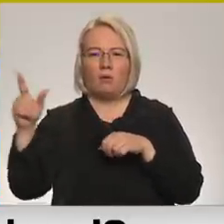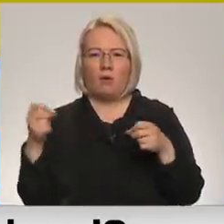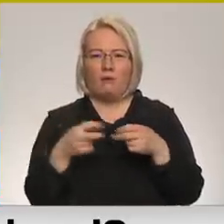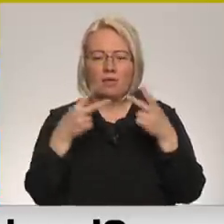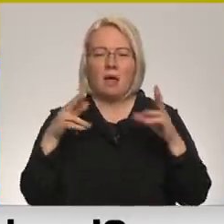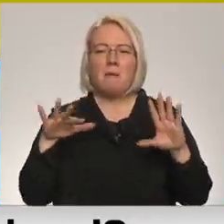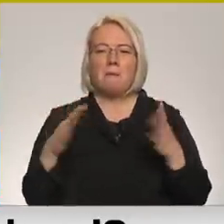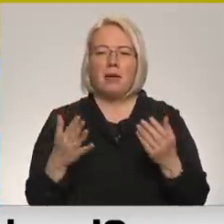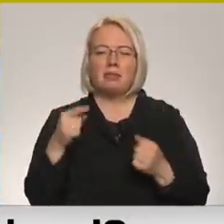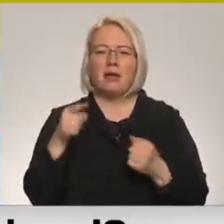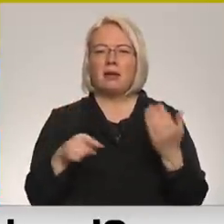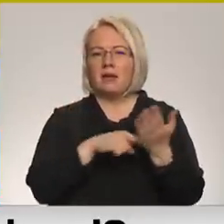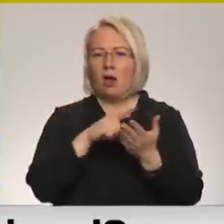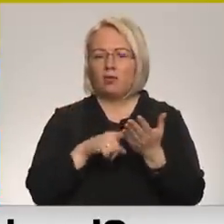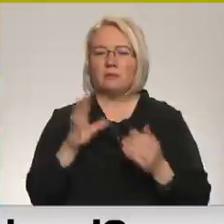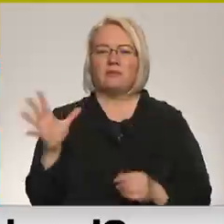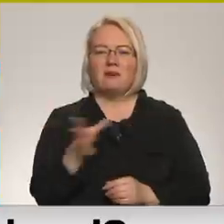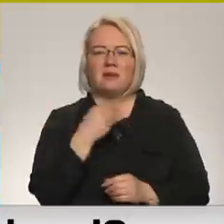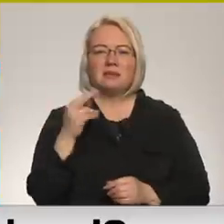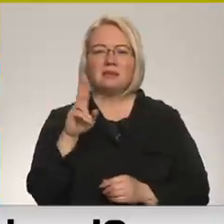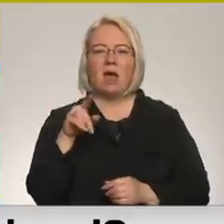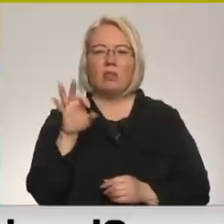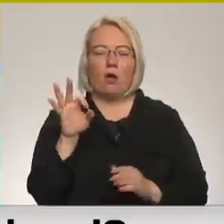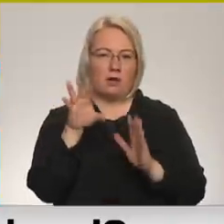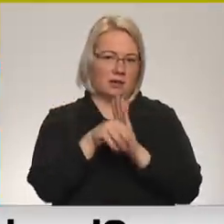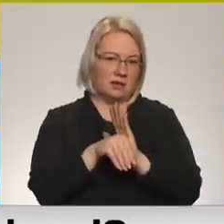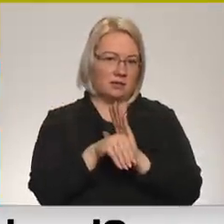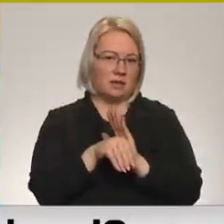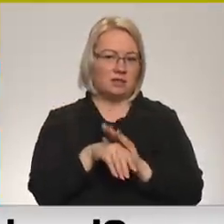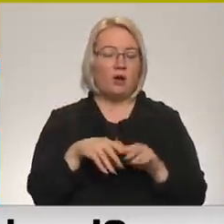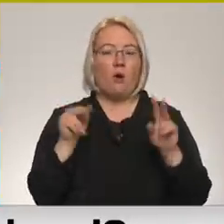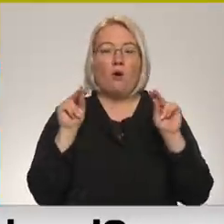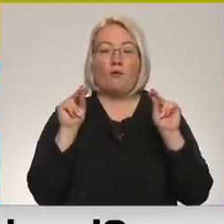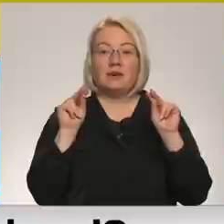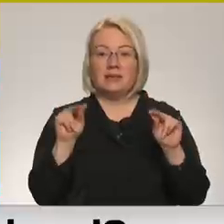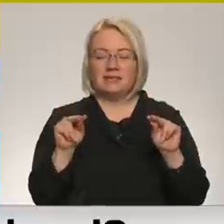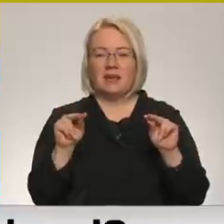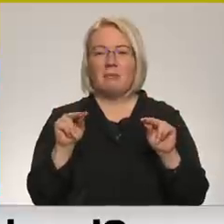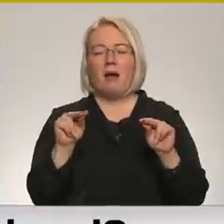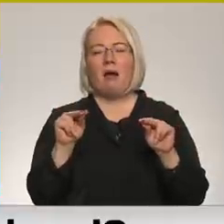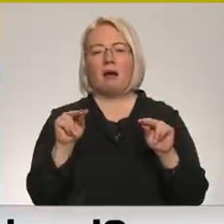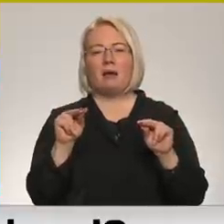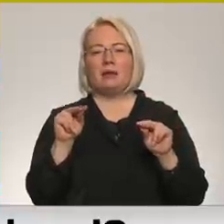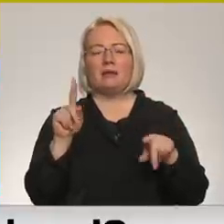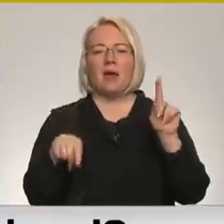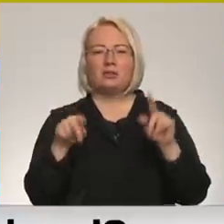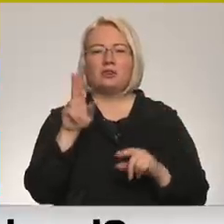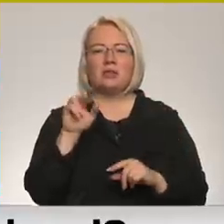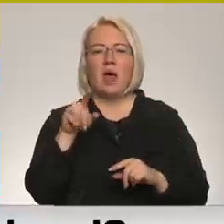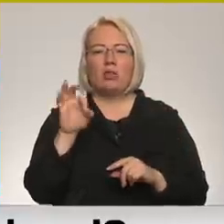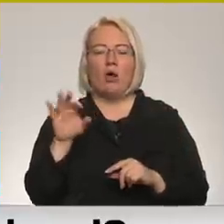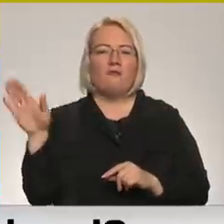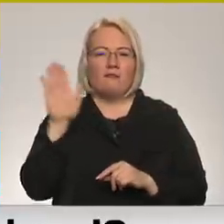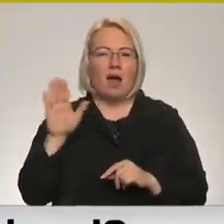Bet te atkal ir jautājums, vai viss NATO šajā gadījumā iesaistītos. Visticamākais, ka tur atsevišķi NATO dalību valstis varētu būt